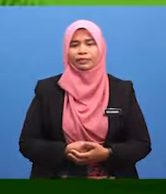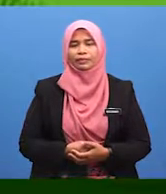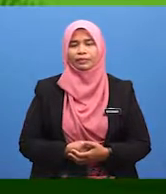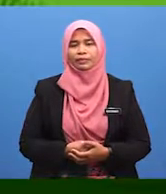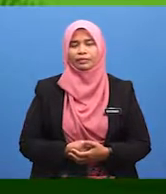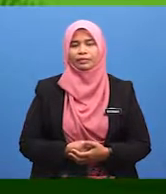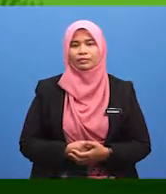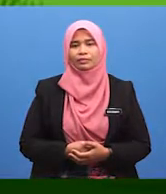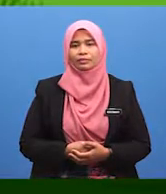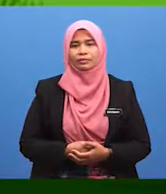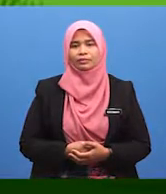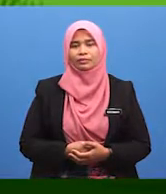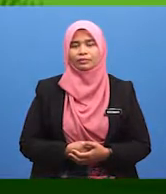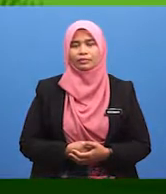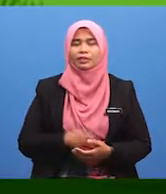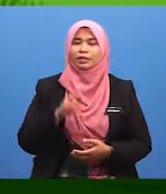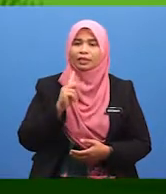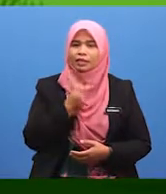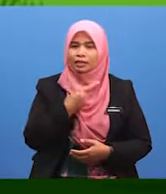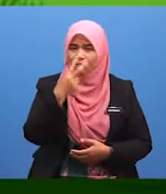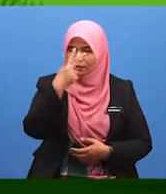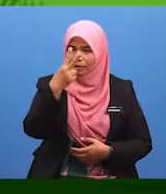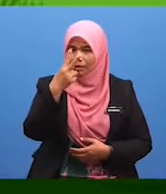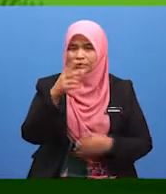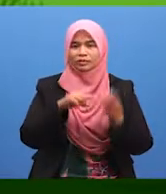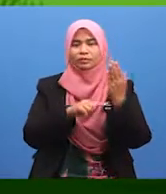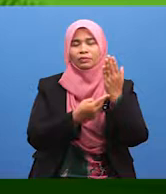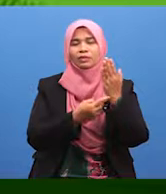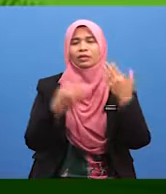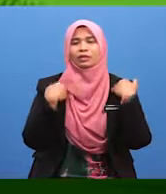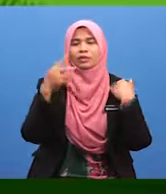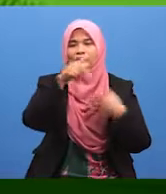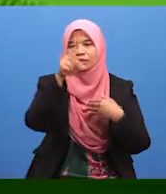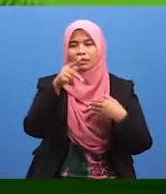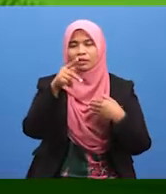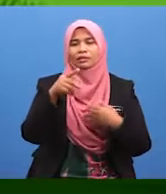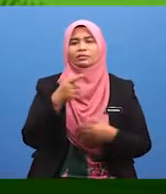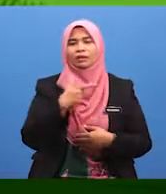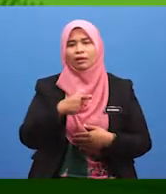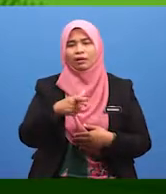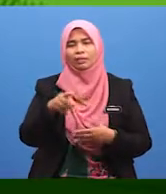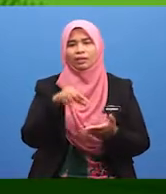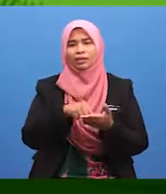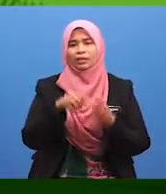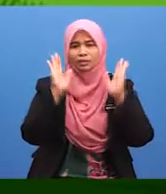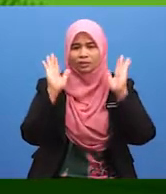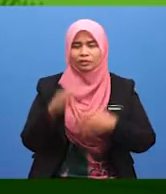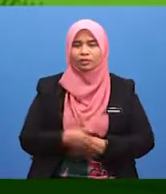Dengar baik-baik ya murid. Kita tengok balik. Adakah selama ini